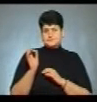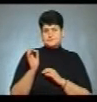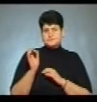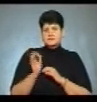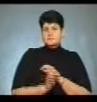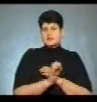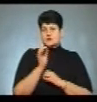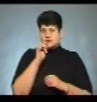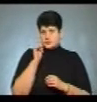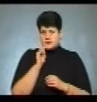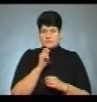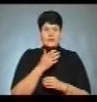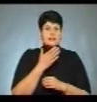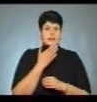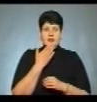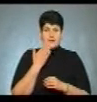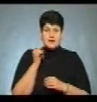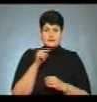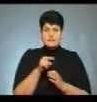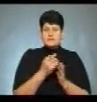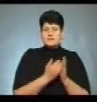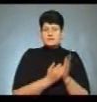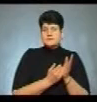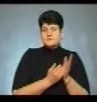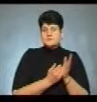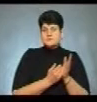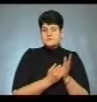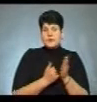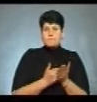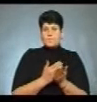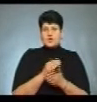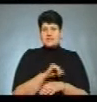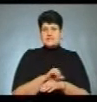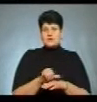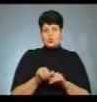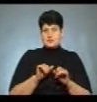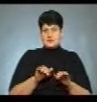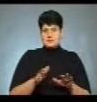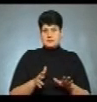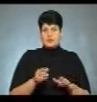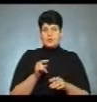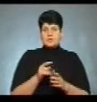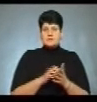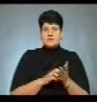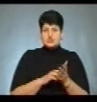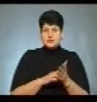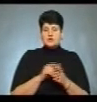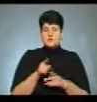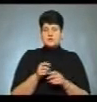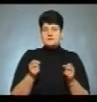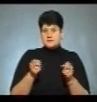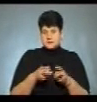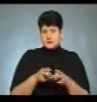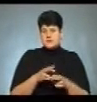на диво, політика о закордонних справах. По тій причині, що він все-таки фахівець, він